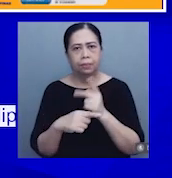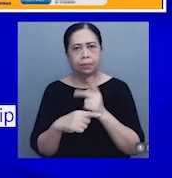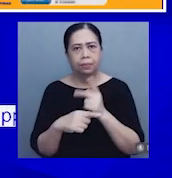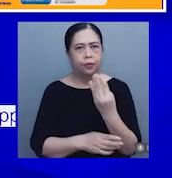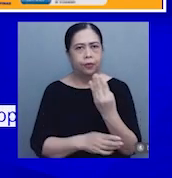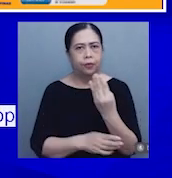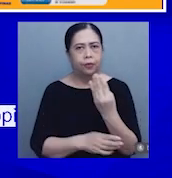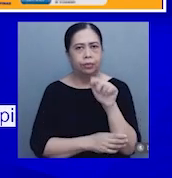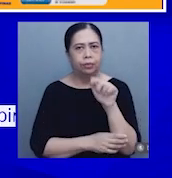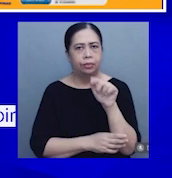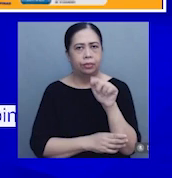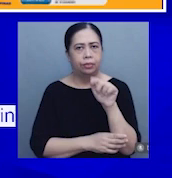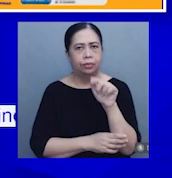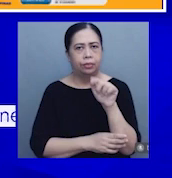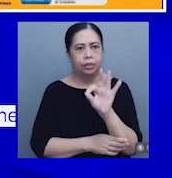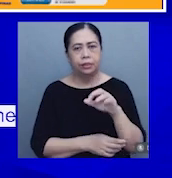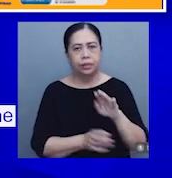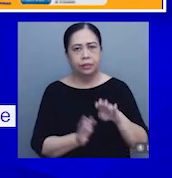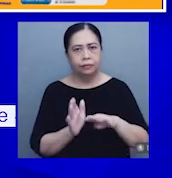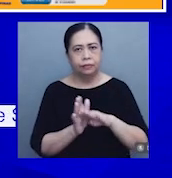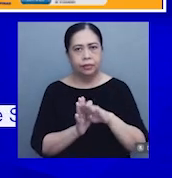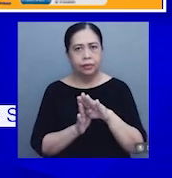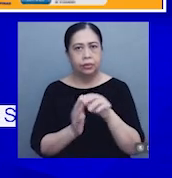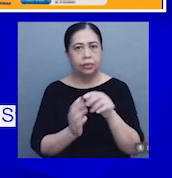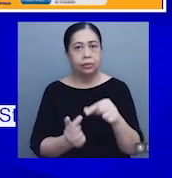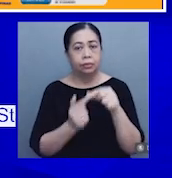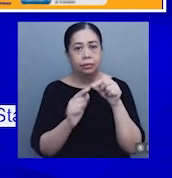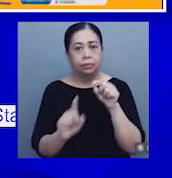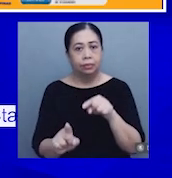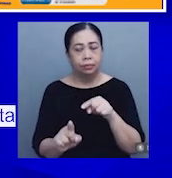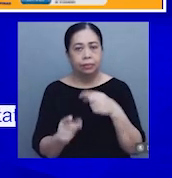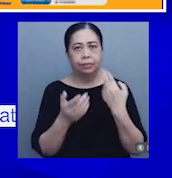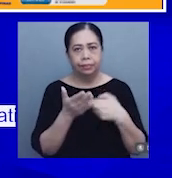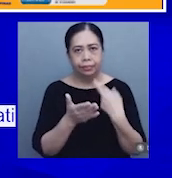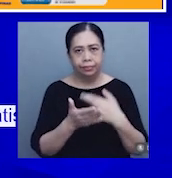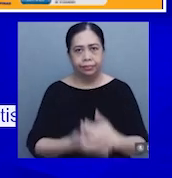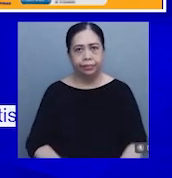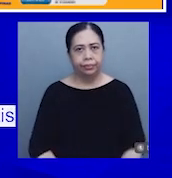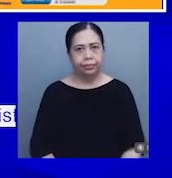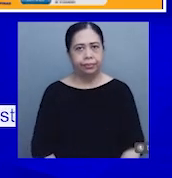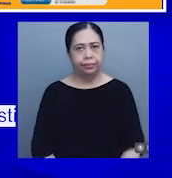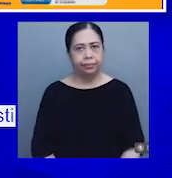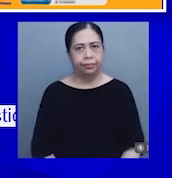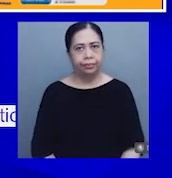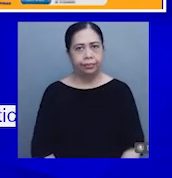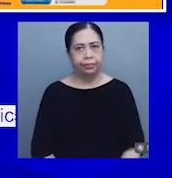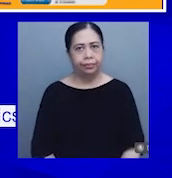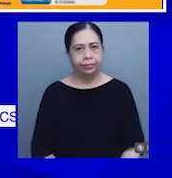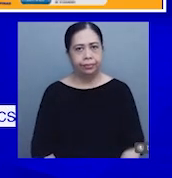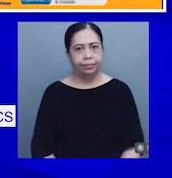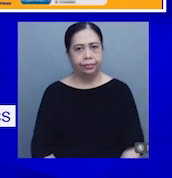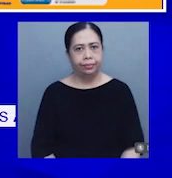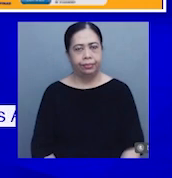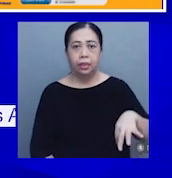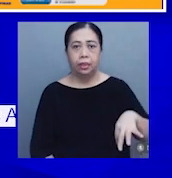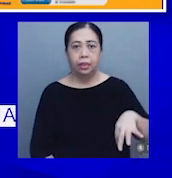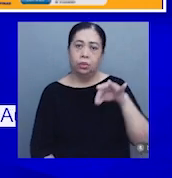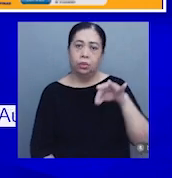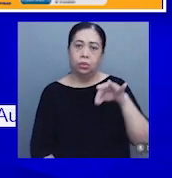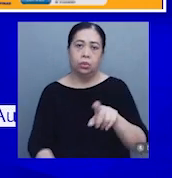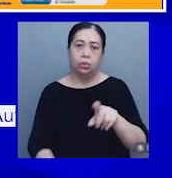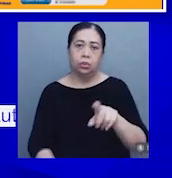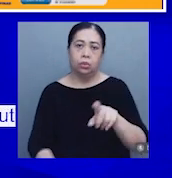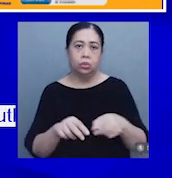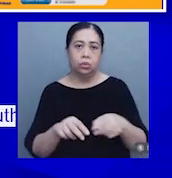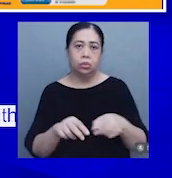% inflation. Particular dito ang bigas. Nakambag din sa pagtaas ng inflation para sa food